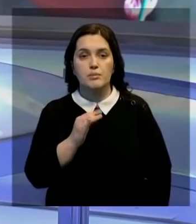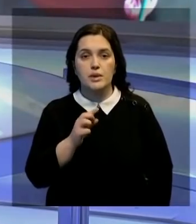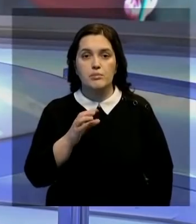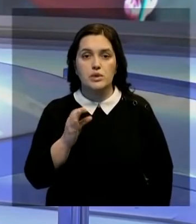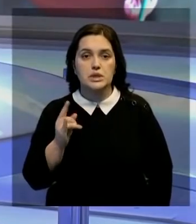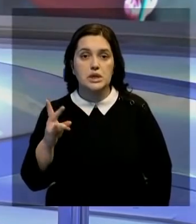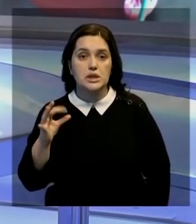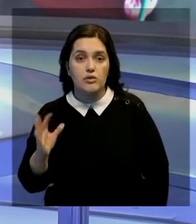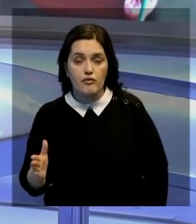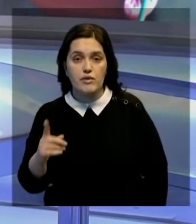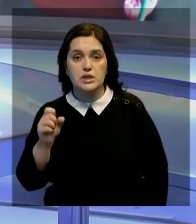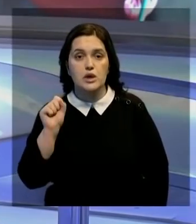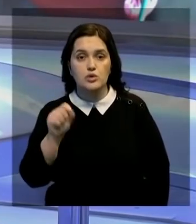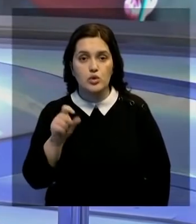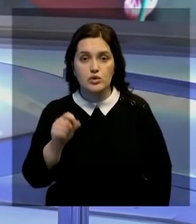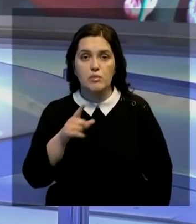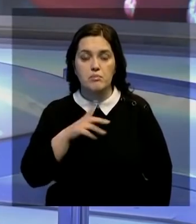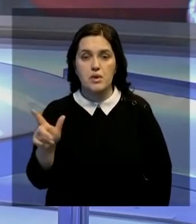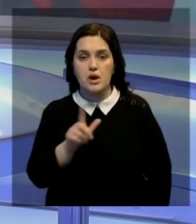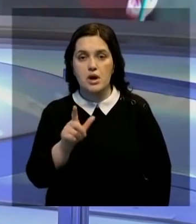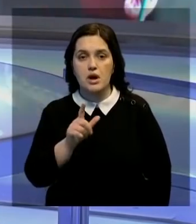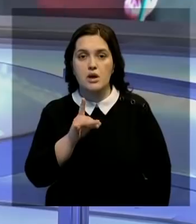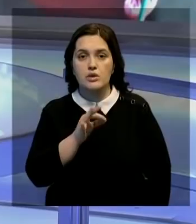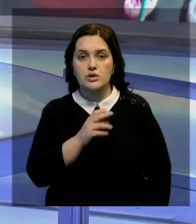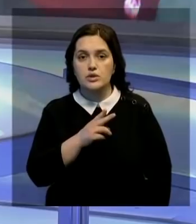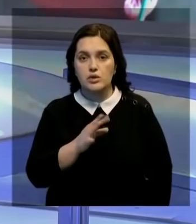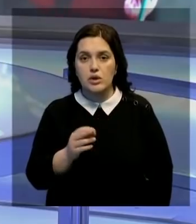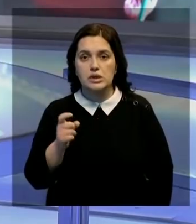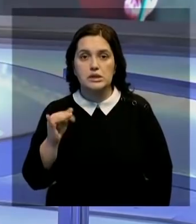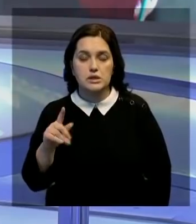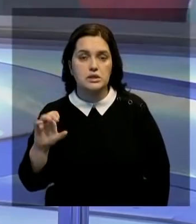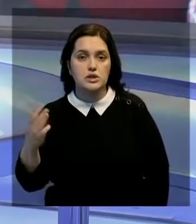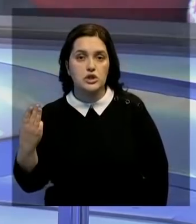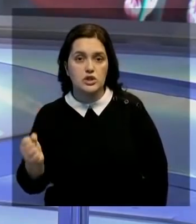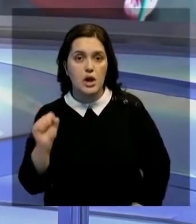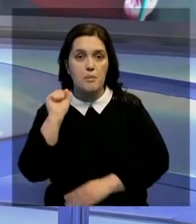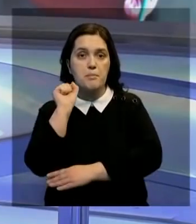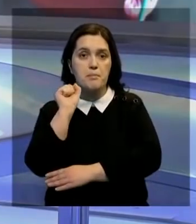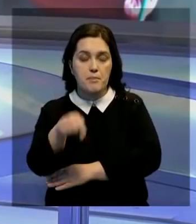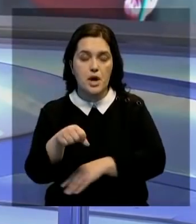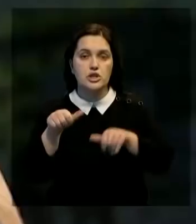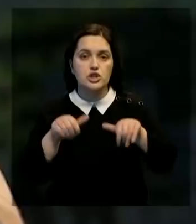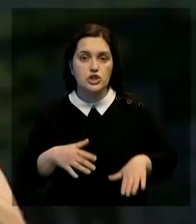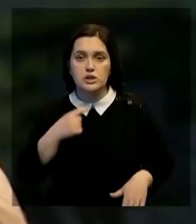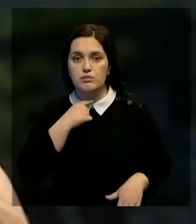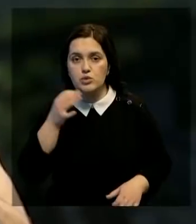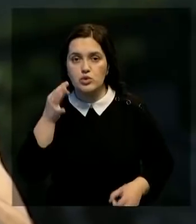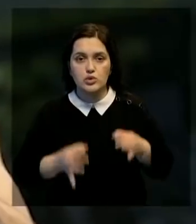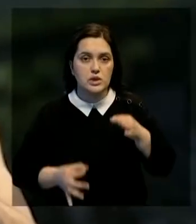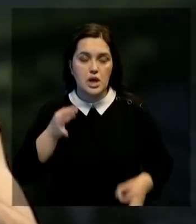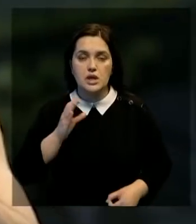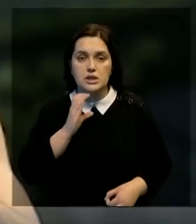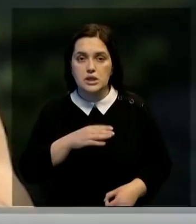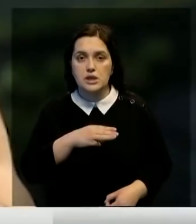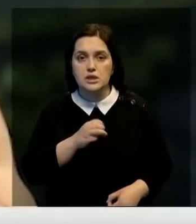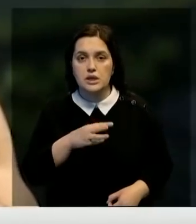Бибосынов. Последний в поединке за золото встречался с Роско Хиллом из США. Победил единогласным решением судей.